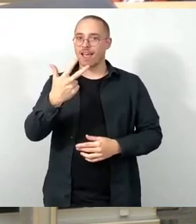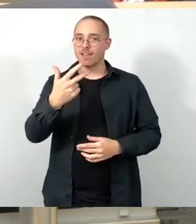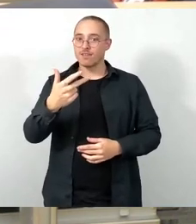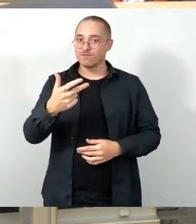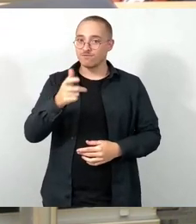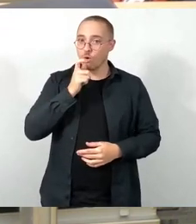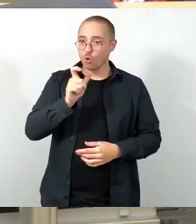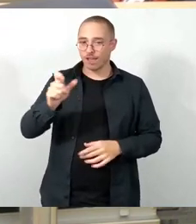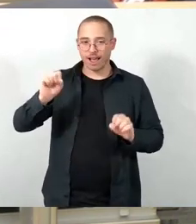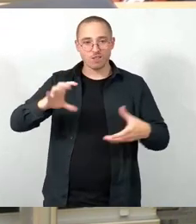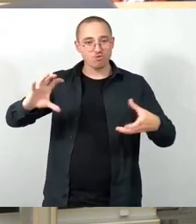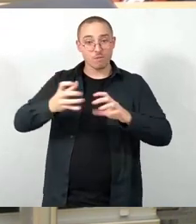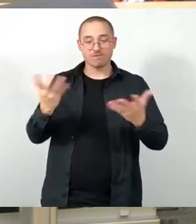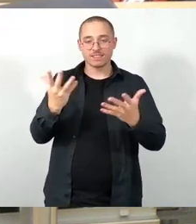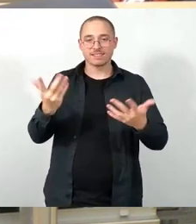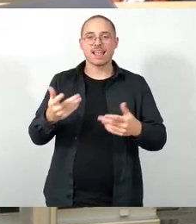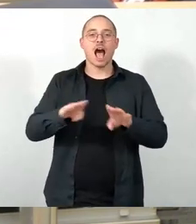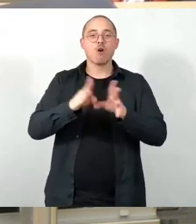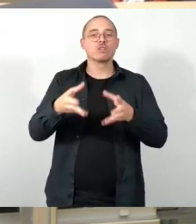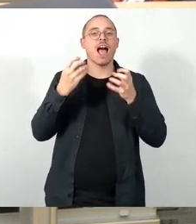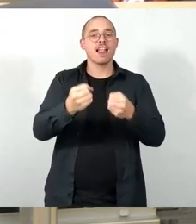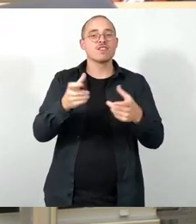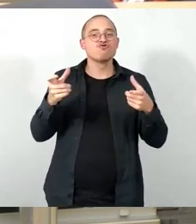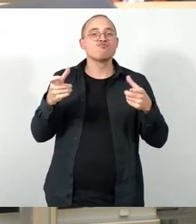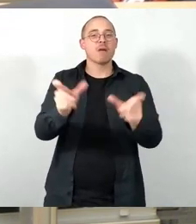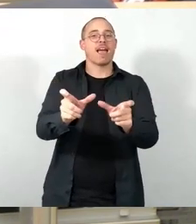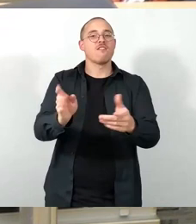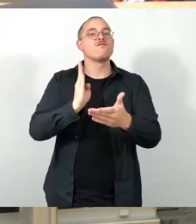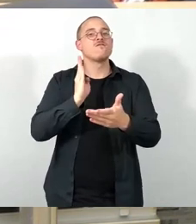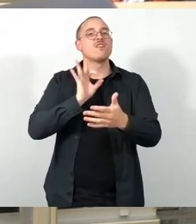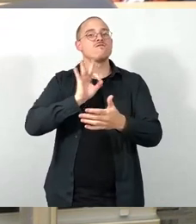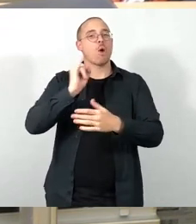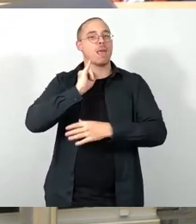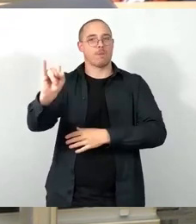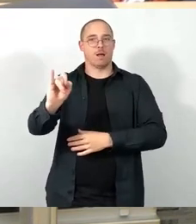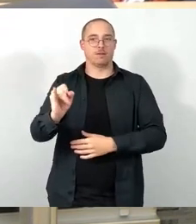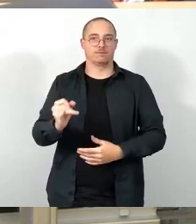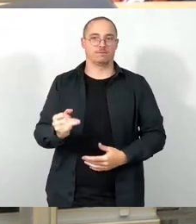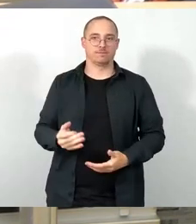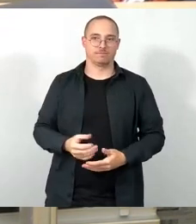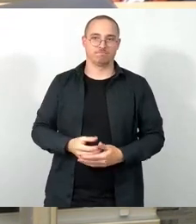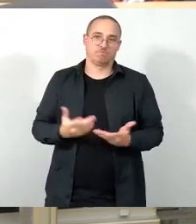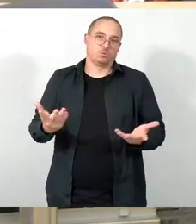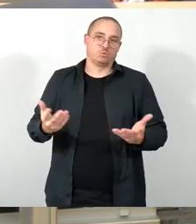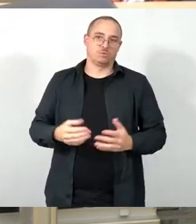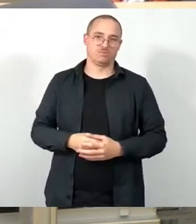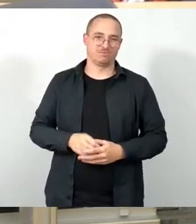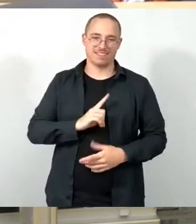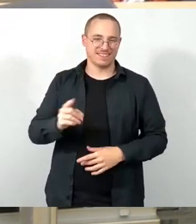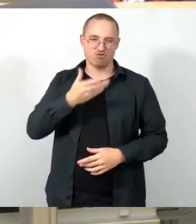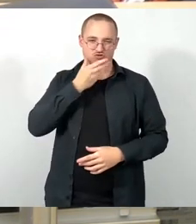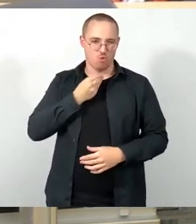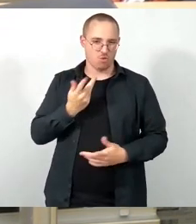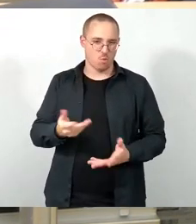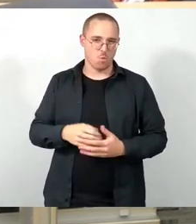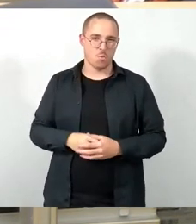Das ist kein Beirat wert. Denn genug vom Dickproblem dieser Stadt hin zum globalen Übel, dem